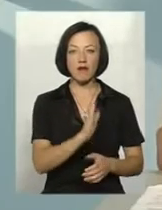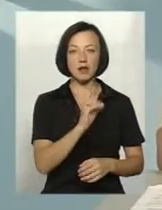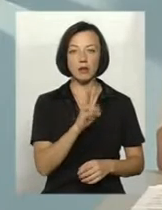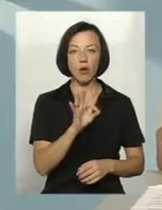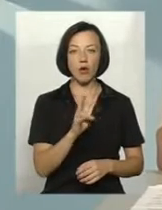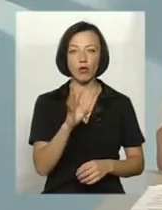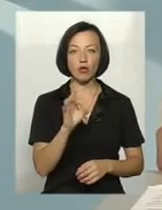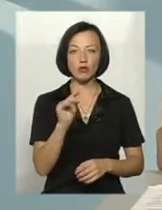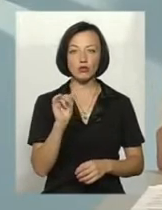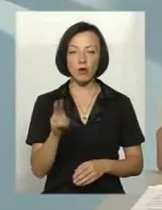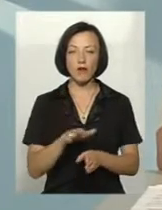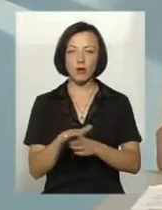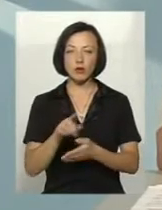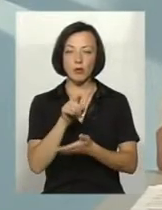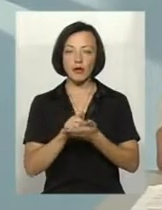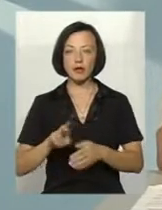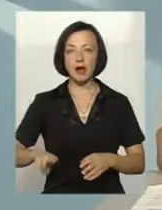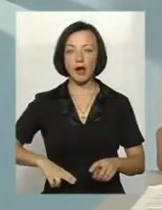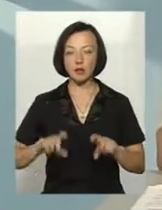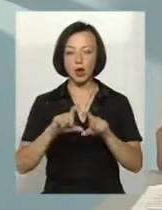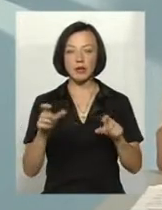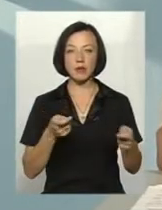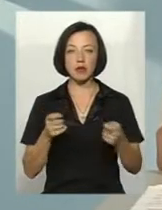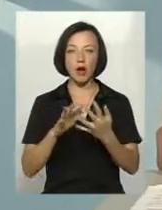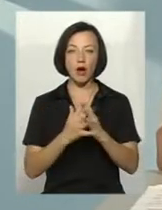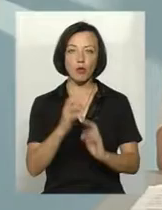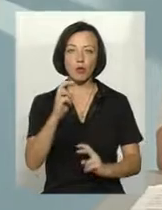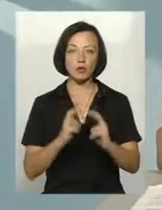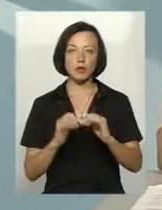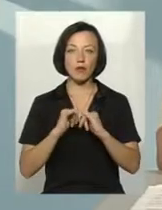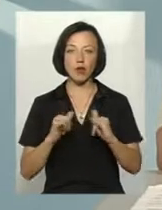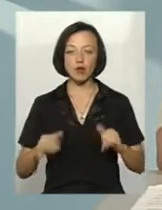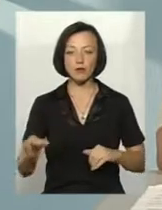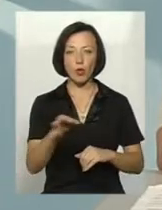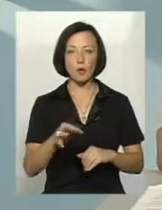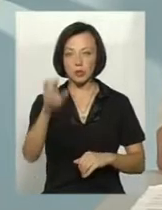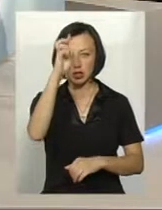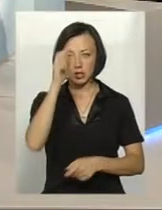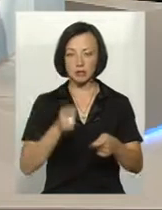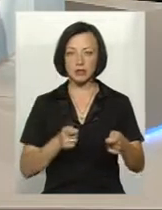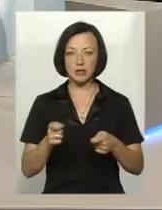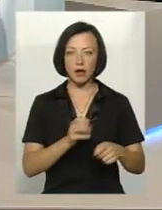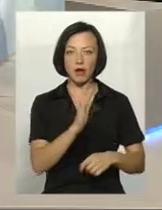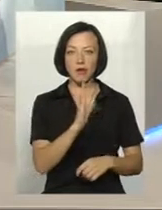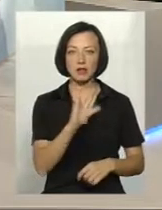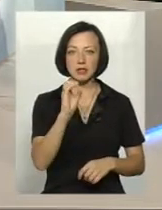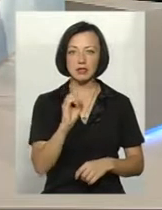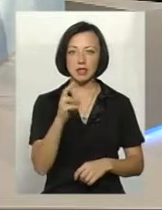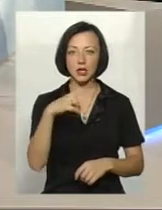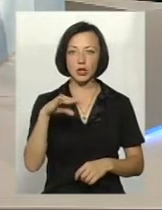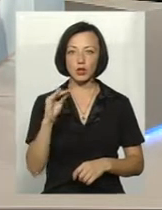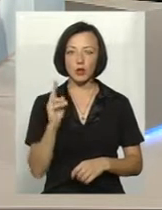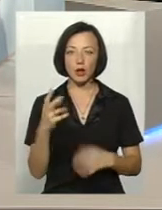виконуючий обов'язки директора Департаменту агропромислового розвитку Хмельницької облдержадміністрації та Ванда Сердюк, начальник